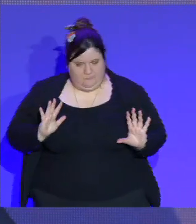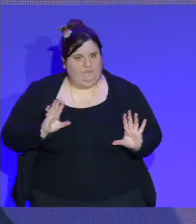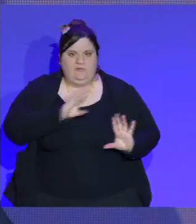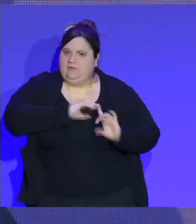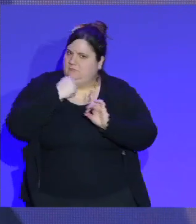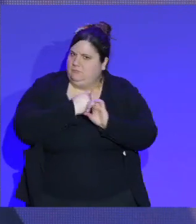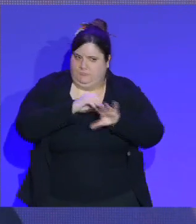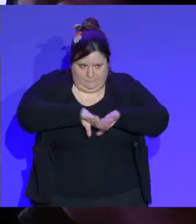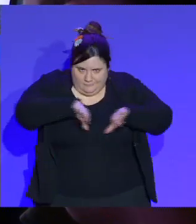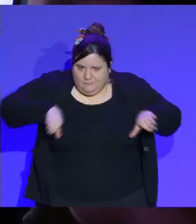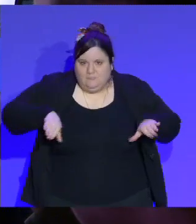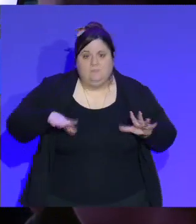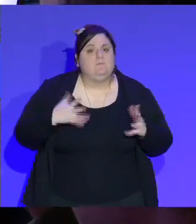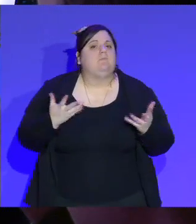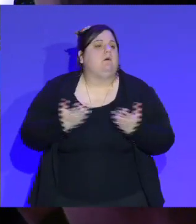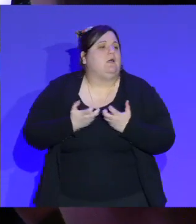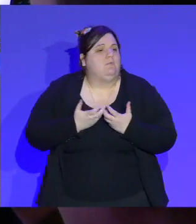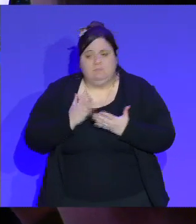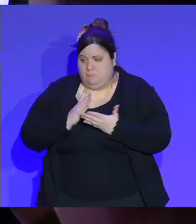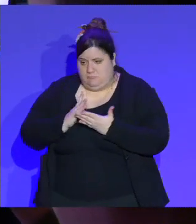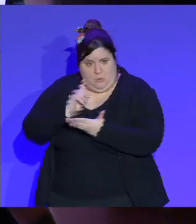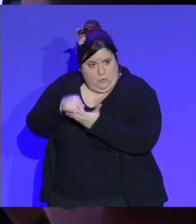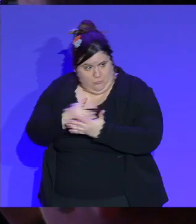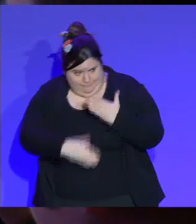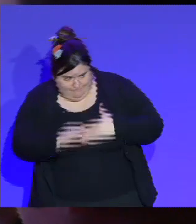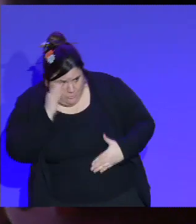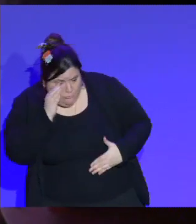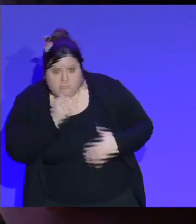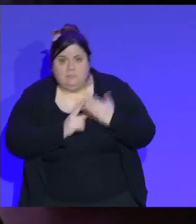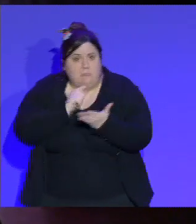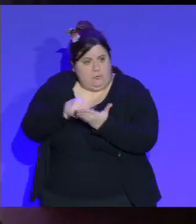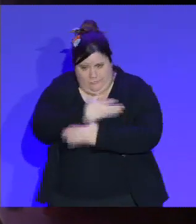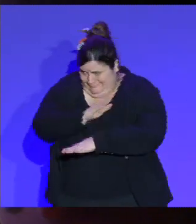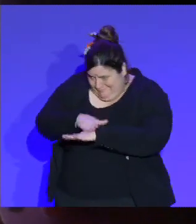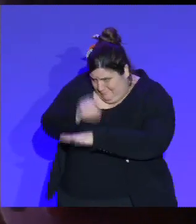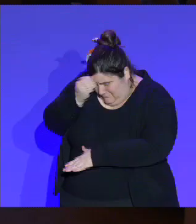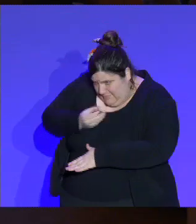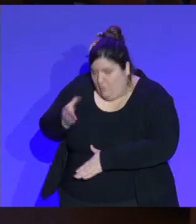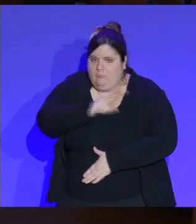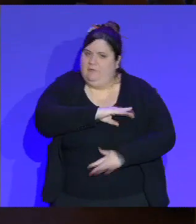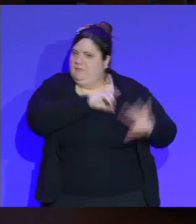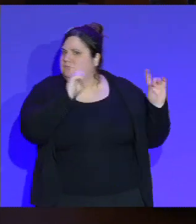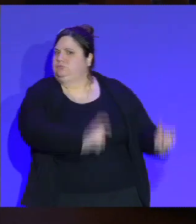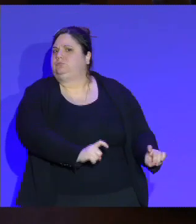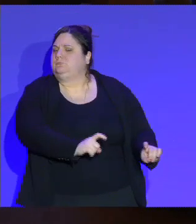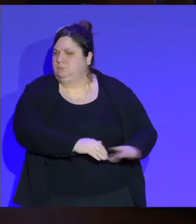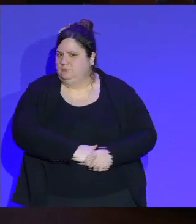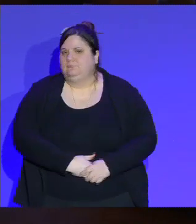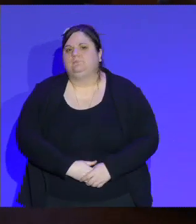dispositifs qui permettent de lutter, évidemment, contre toutes les violences sexistes et sexuelles. Merci beaucoup.